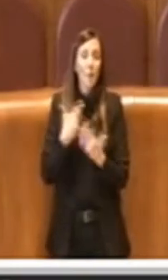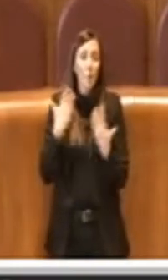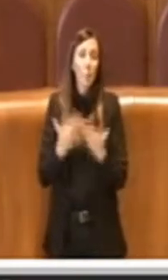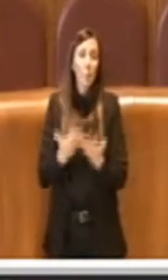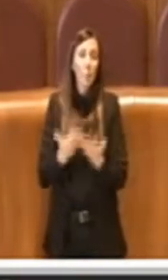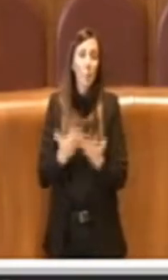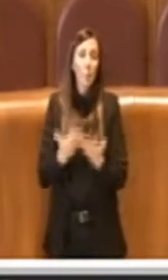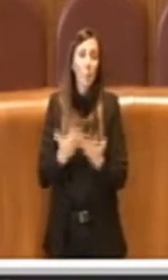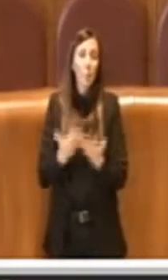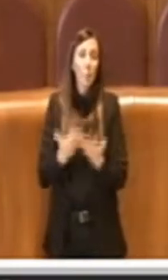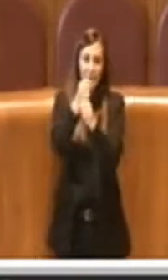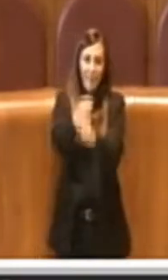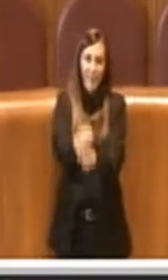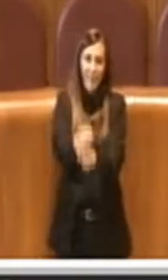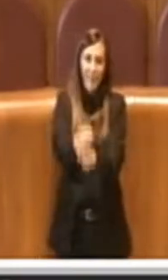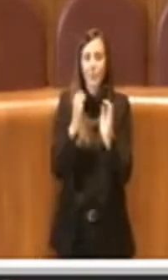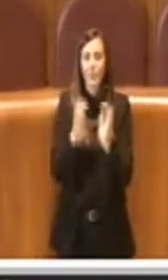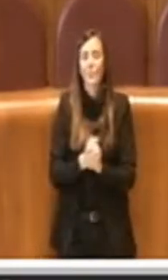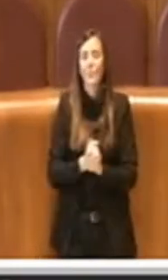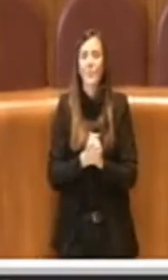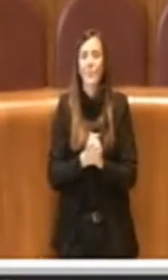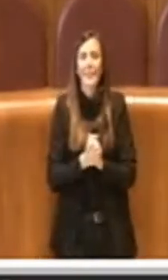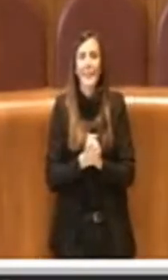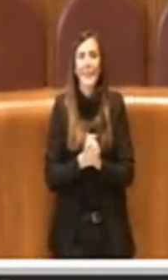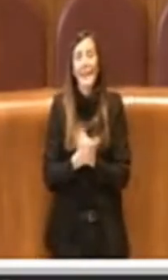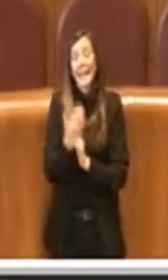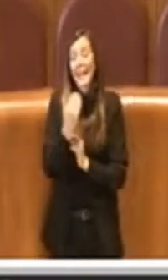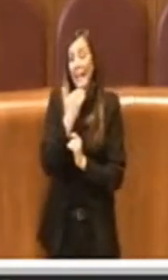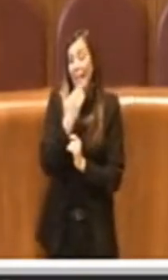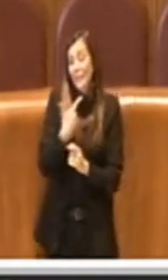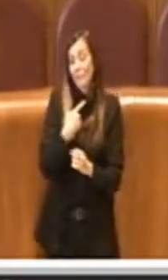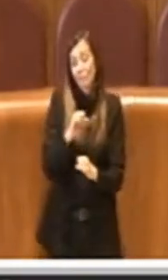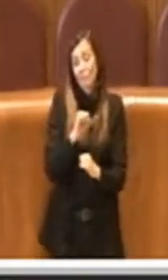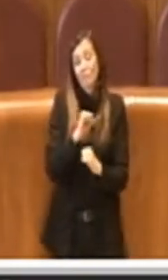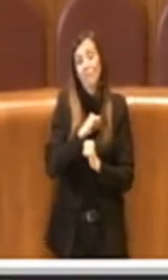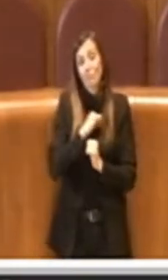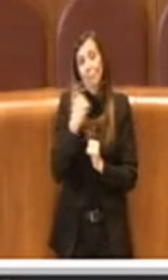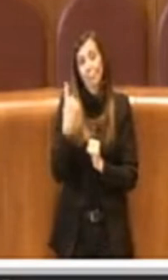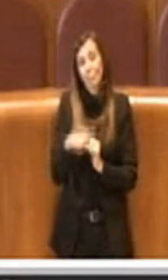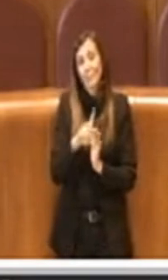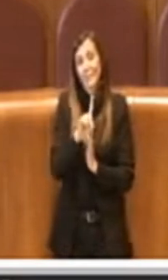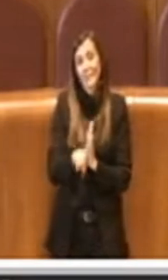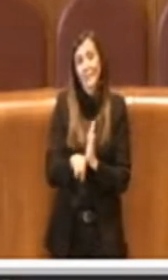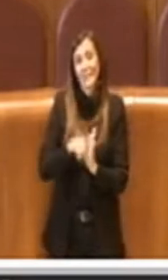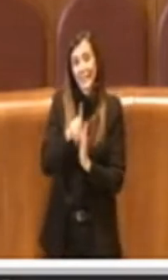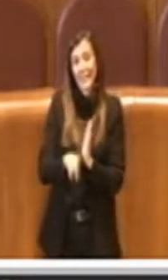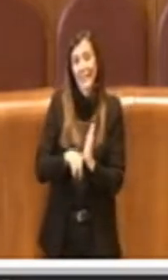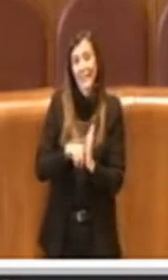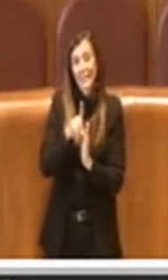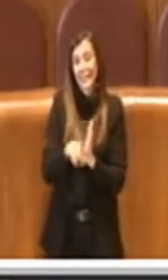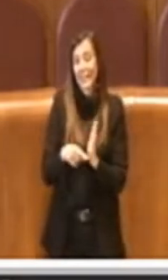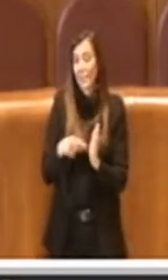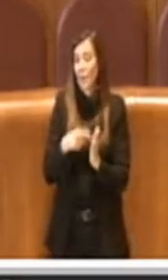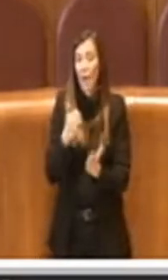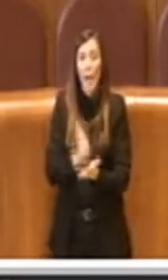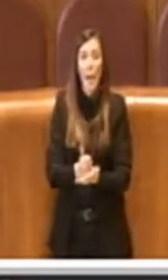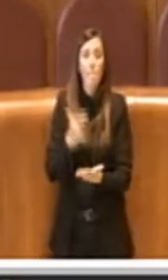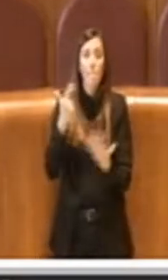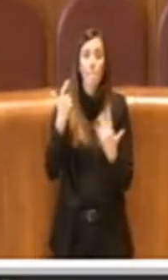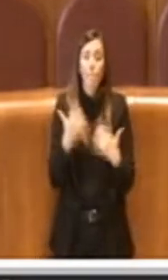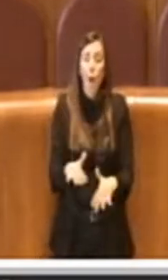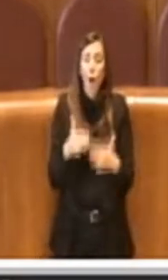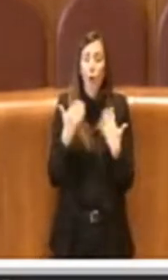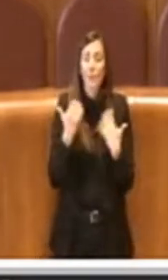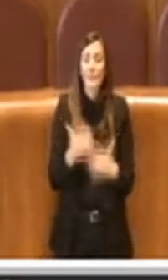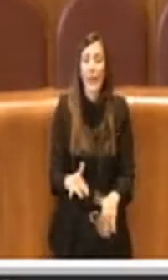Grazie, io credo che questa sia una delibera assolutamente importante proprio